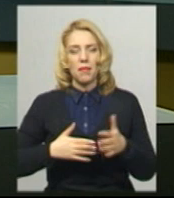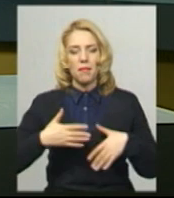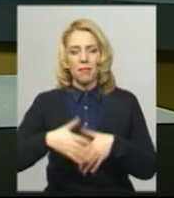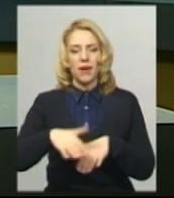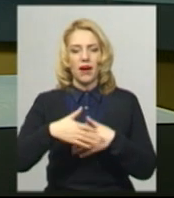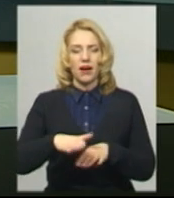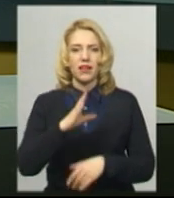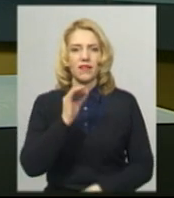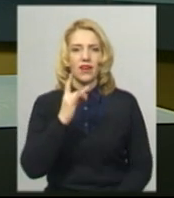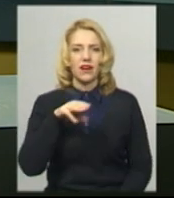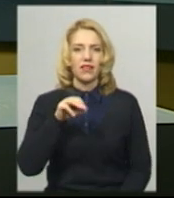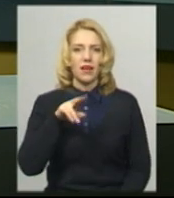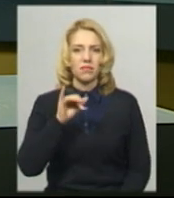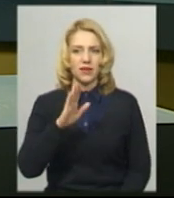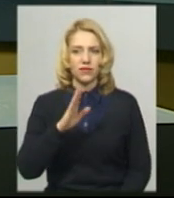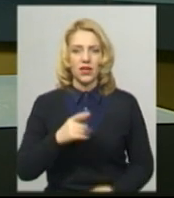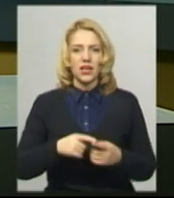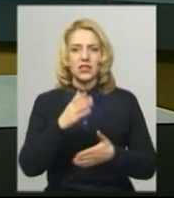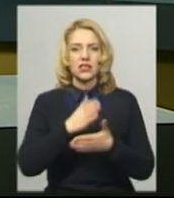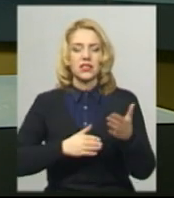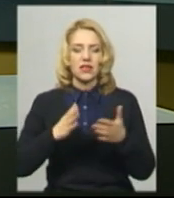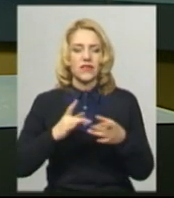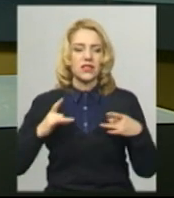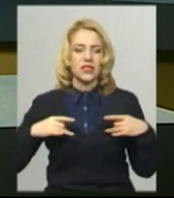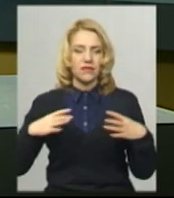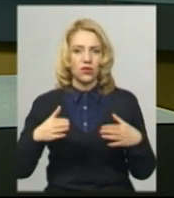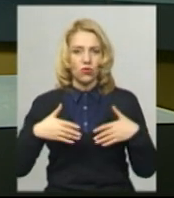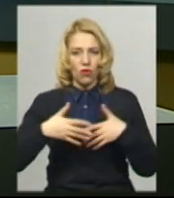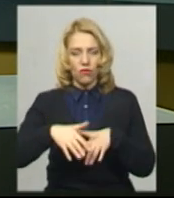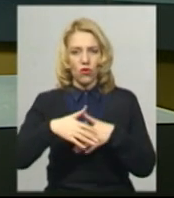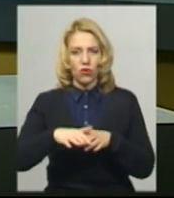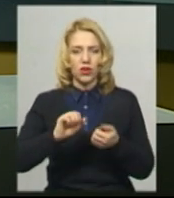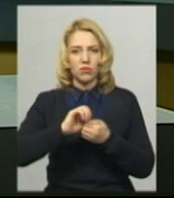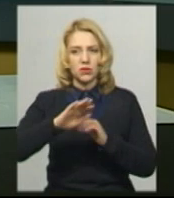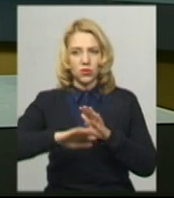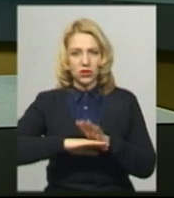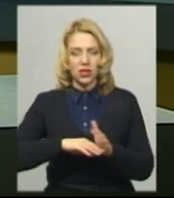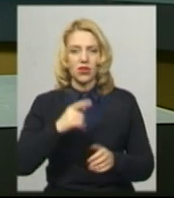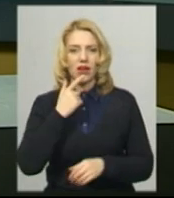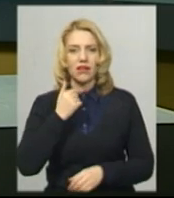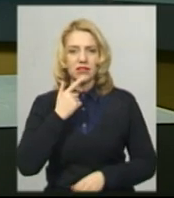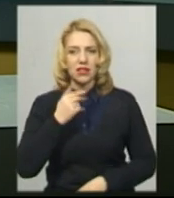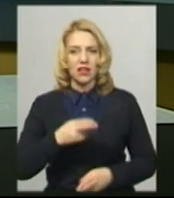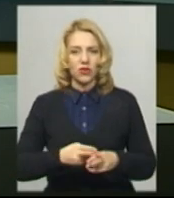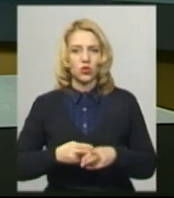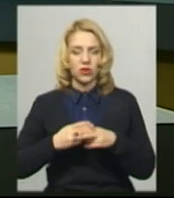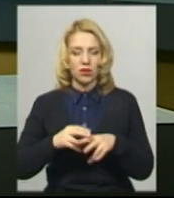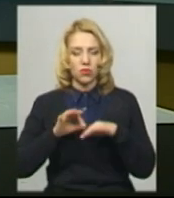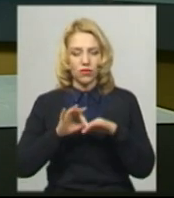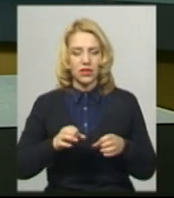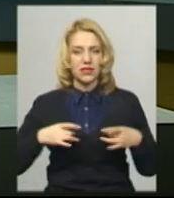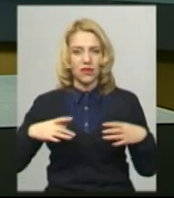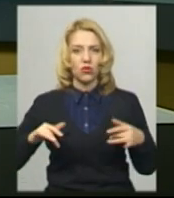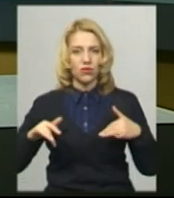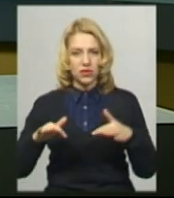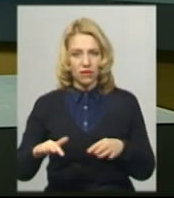святкову шоу-програму. Скасували святкову куляду також у Кам'янці-Подільському, Красилові та Дунаєвцях. Проведення святкових заходів у